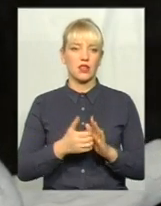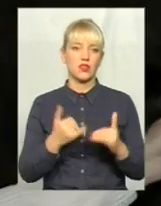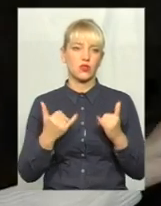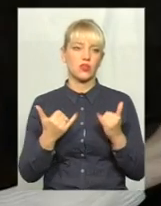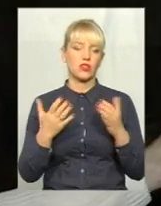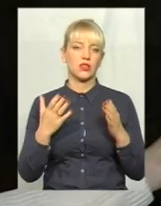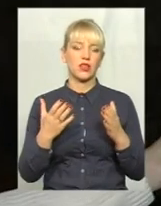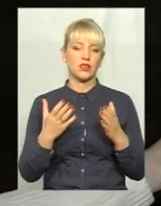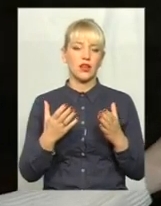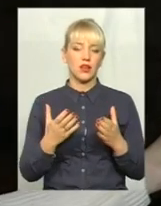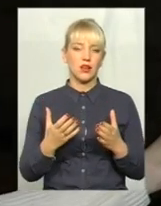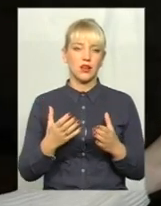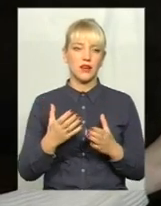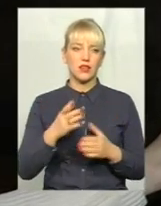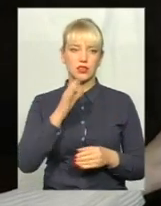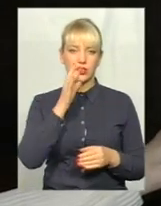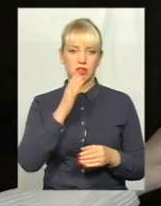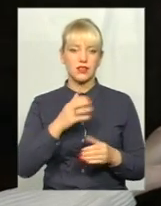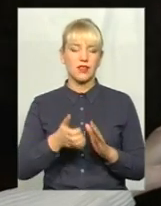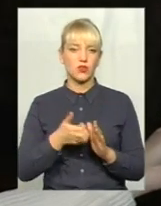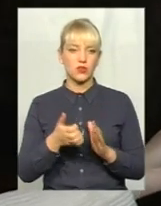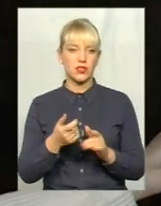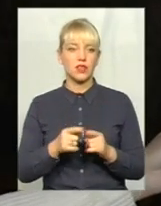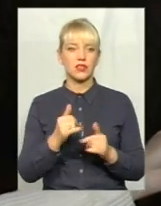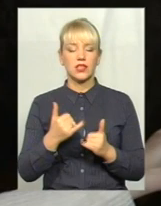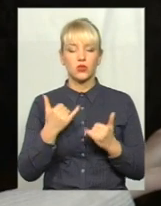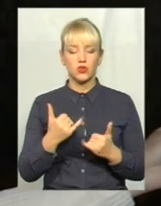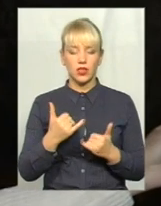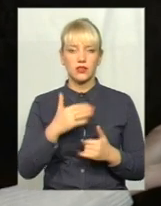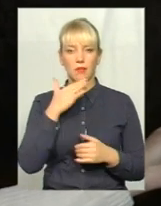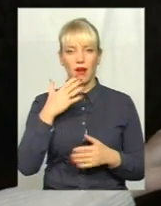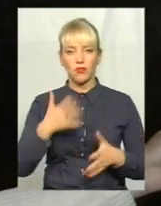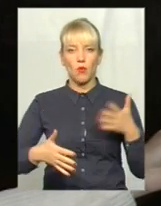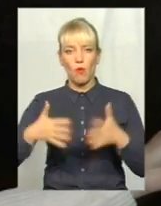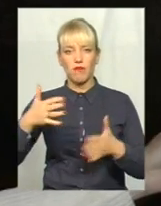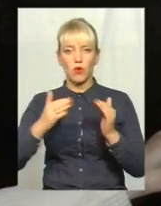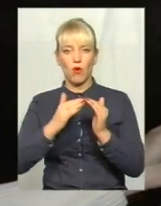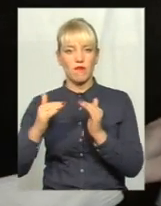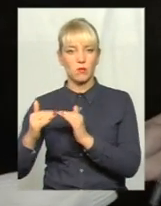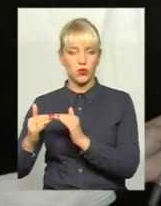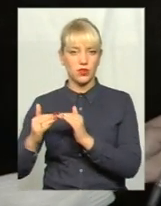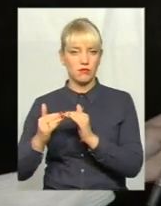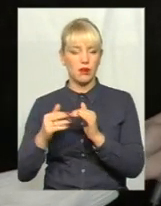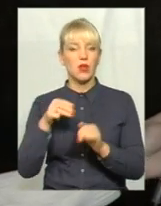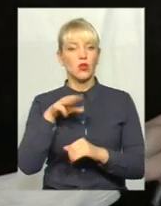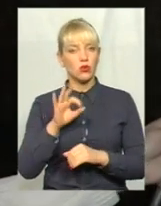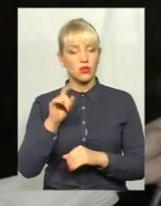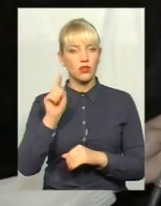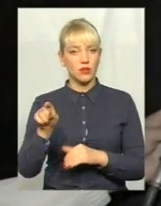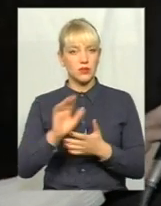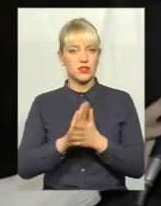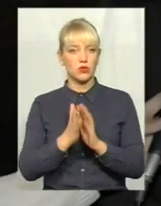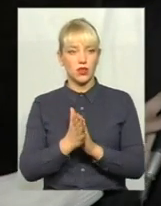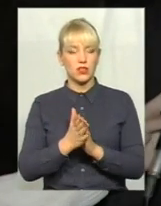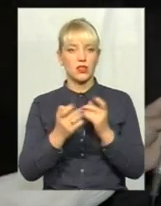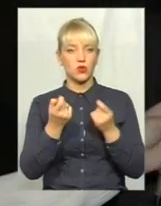А по сучасним багатопороховим будівлям, то там ситуація